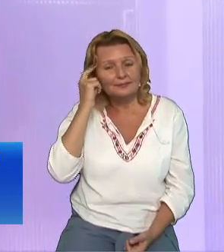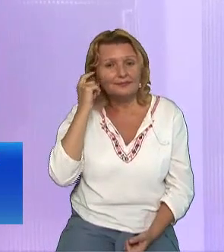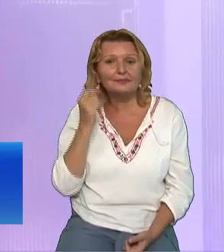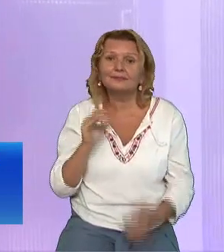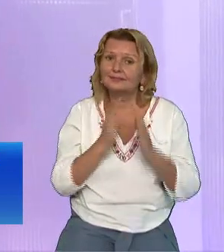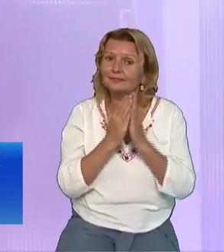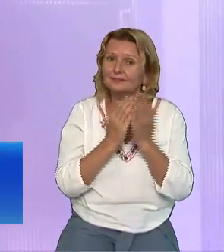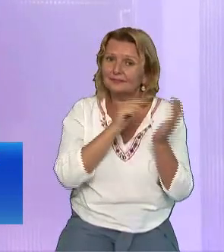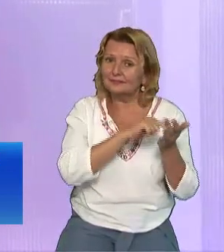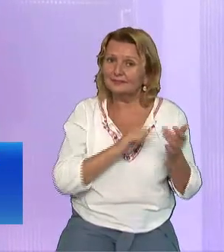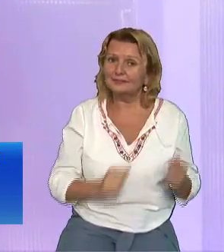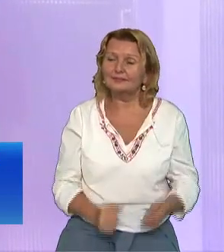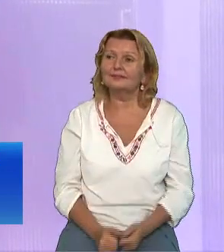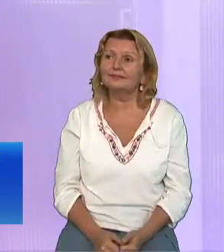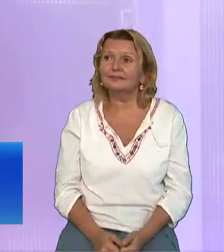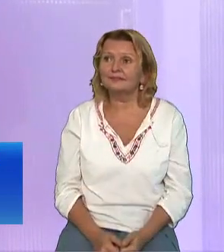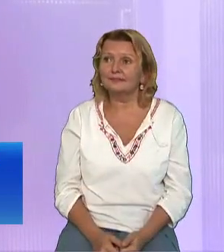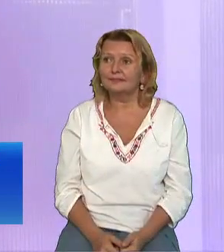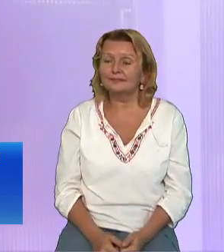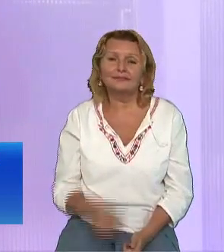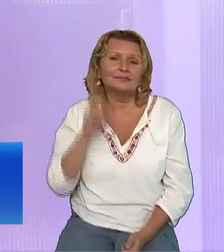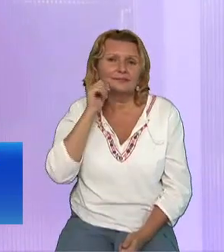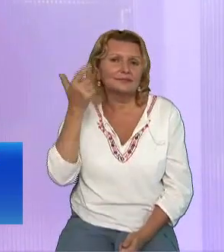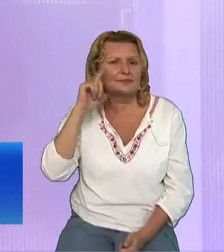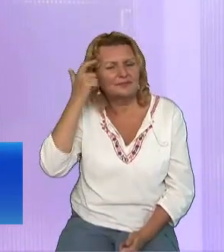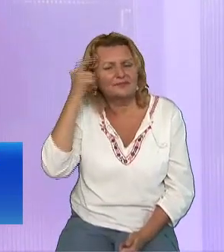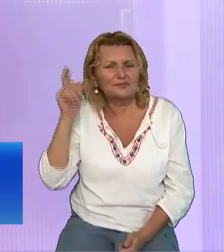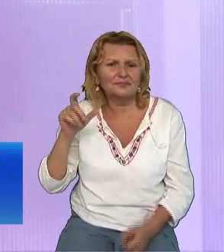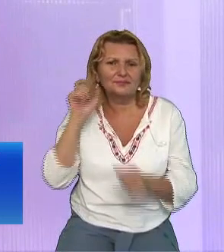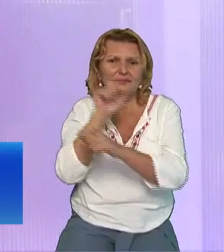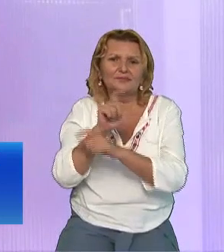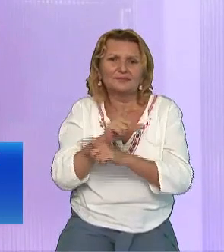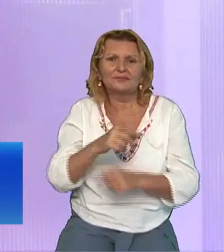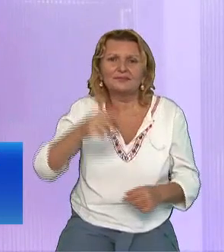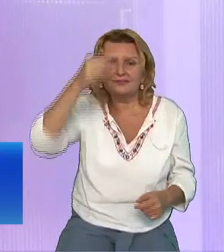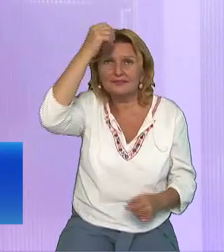Și oamenii nu prea aveau noțiuni de biserică Nu prea aveau noțiuni de